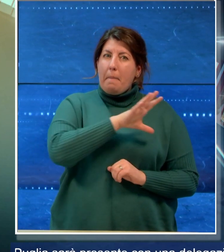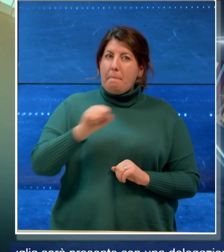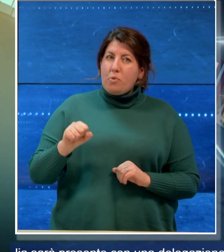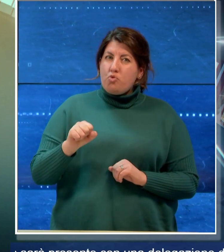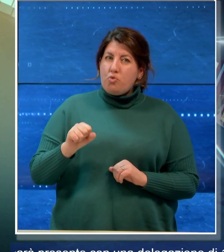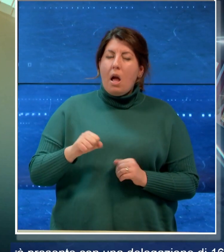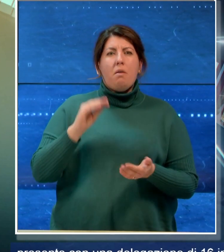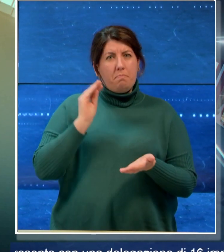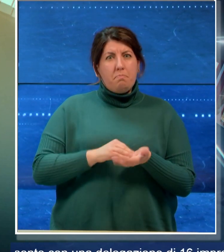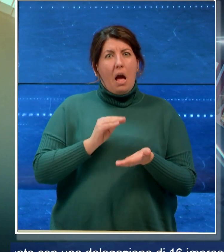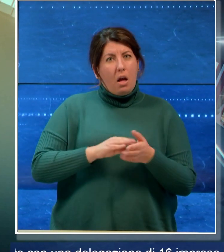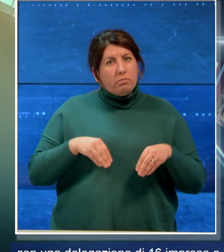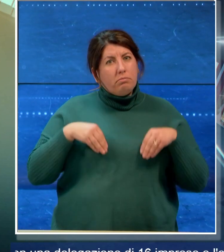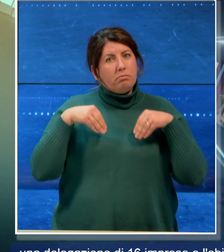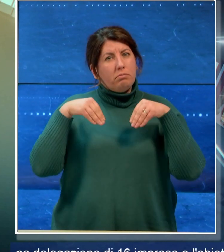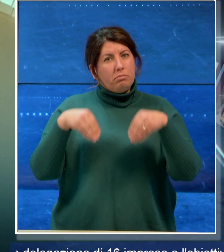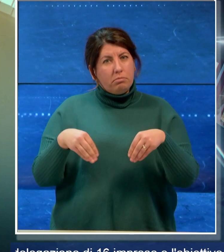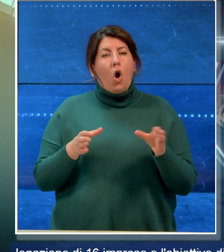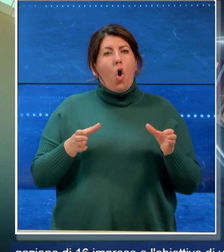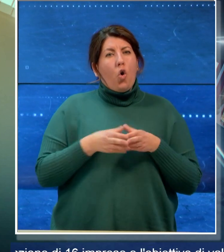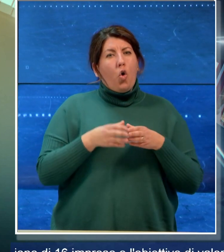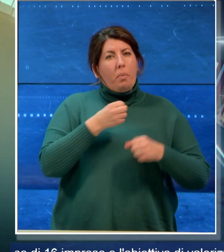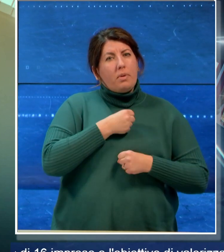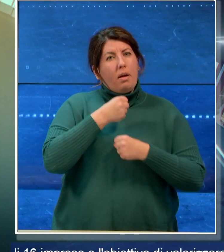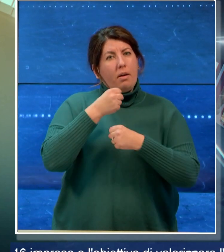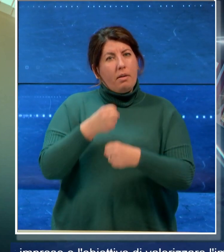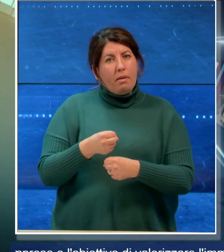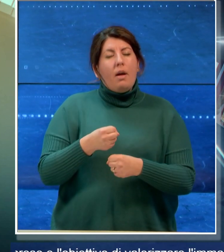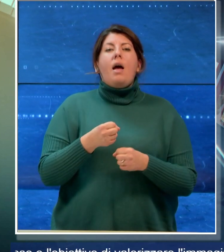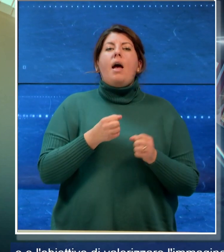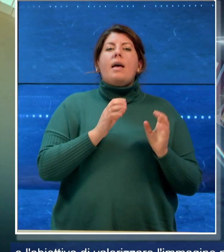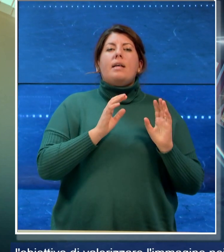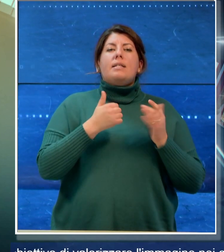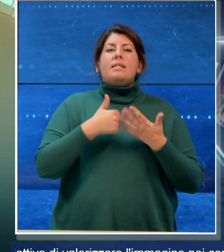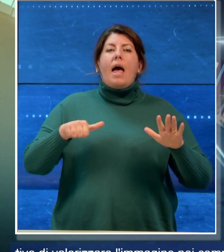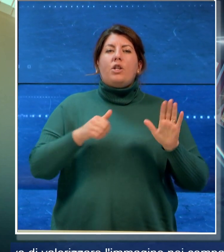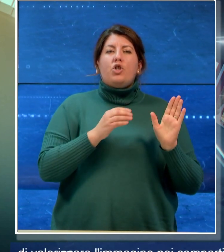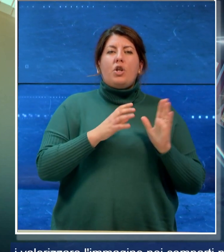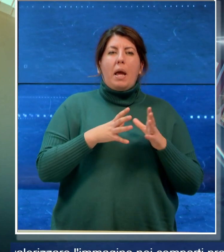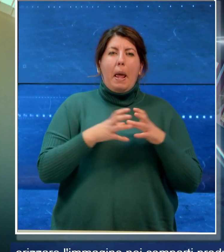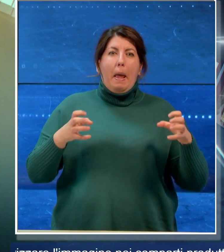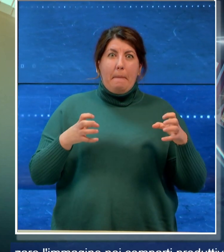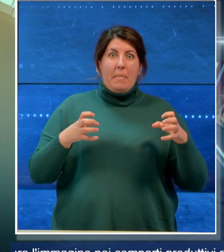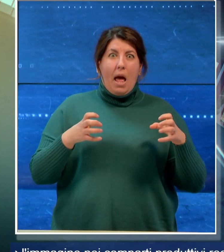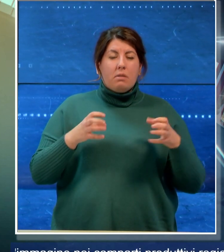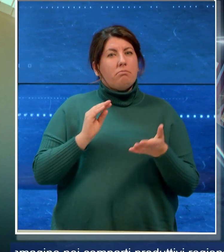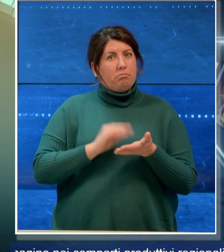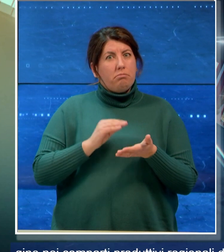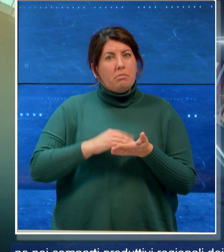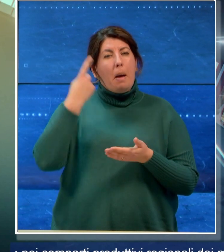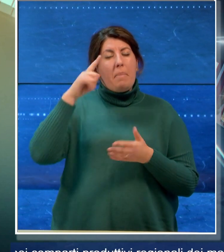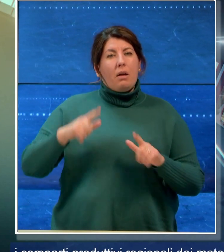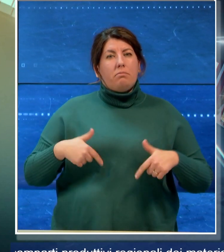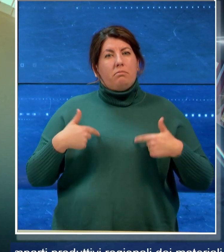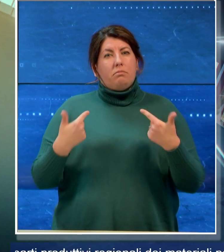presente con una delegazione di 16 imprese e l'obiettivo è valorizzare